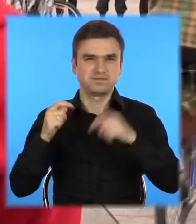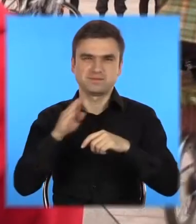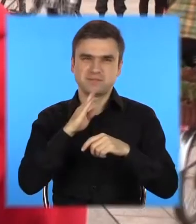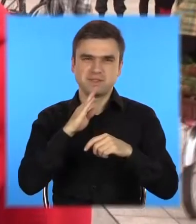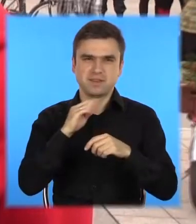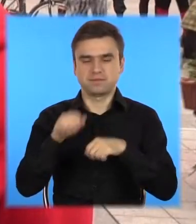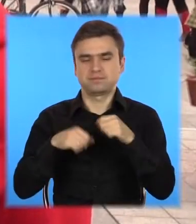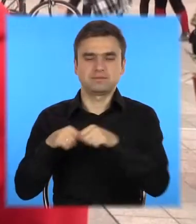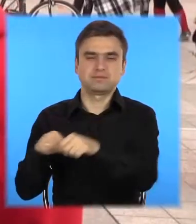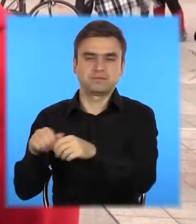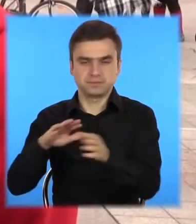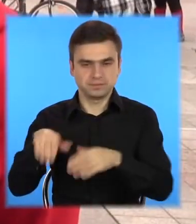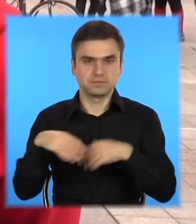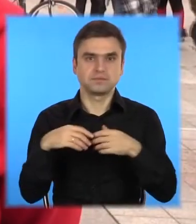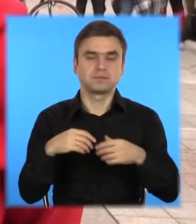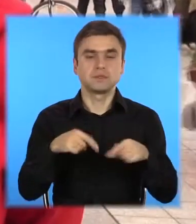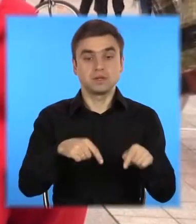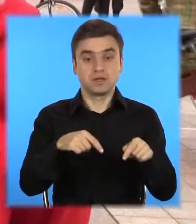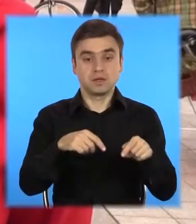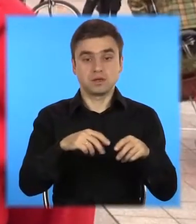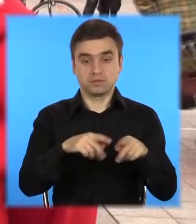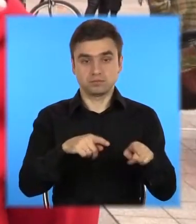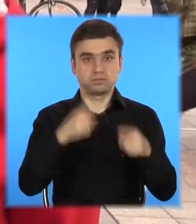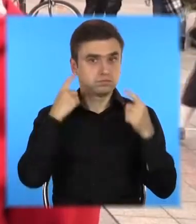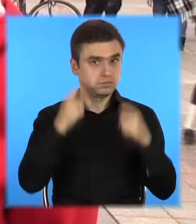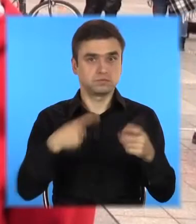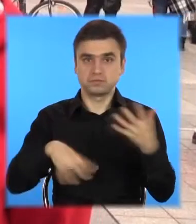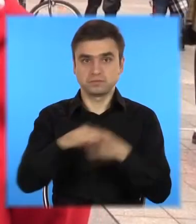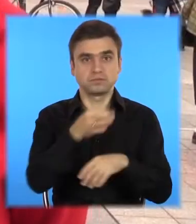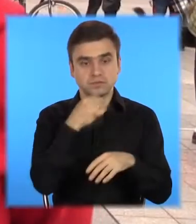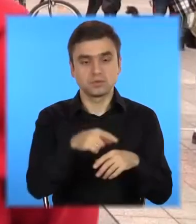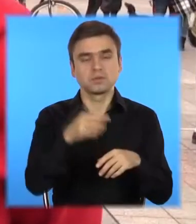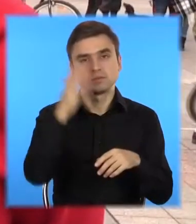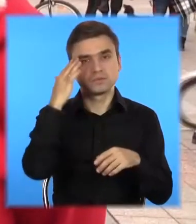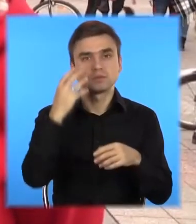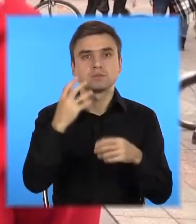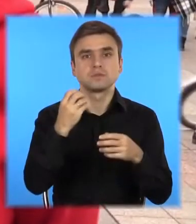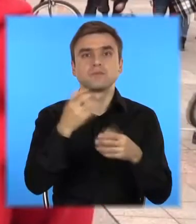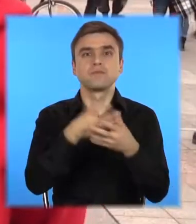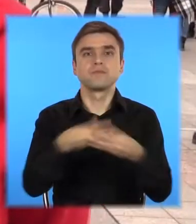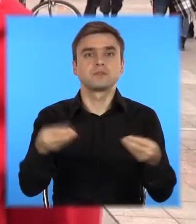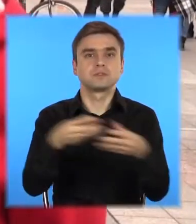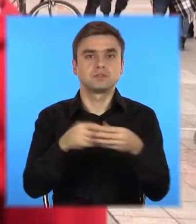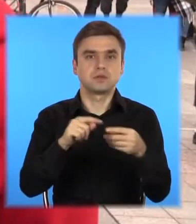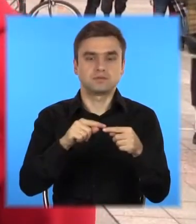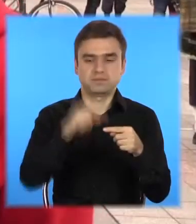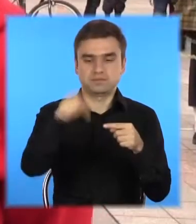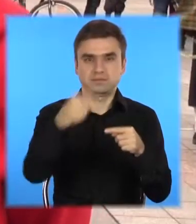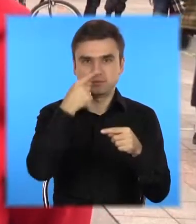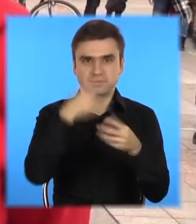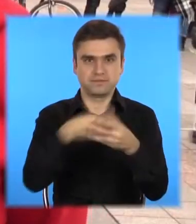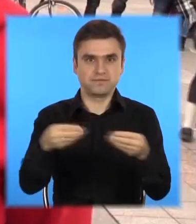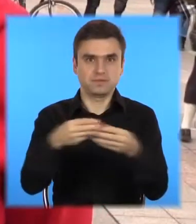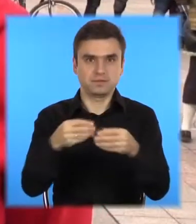дуже хотіла провести весну, тому що в цьому року нас трохи погода підвіла. Ми вважали, що буде дождь, але, слава Богу,